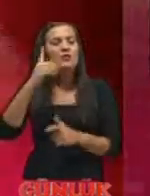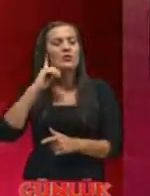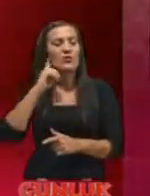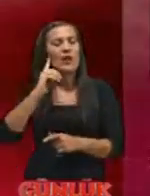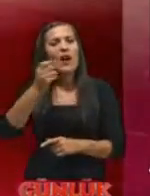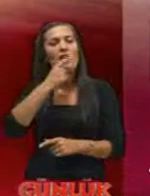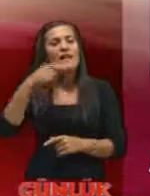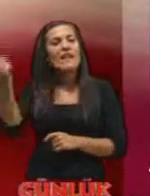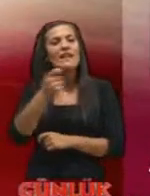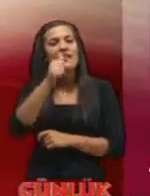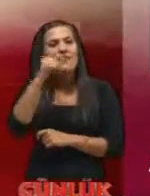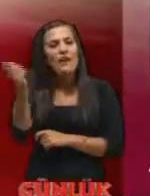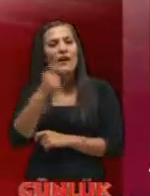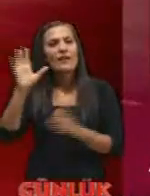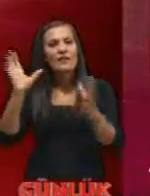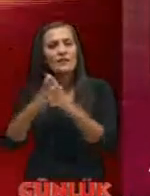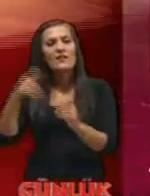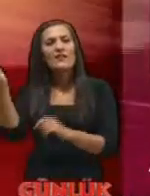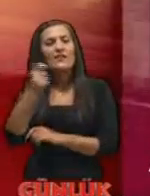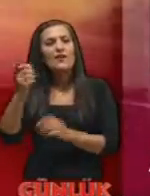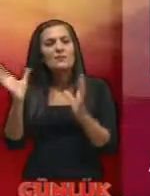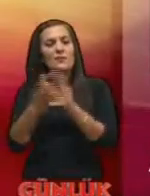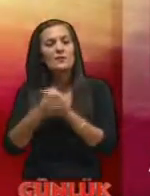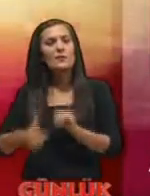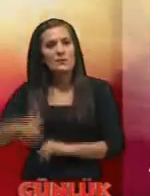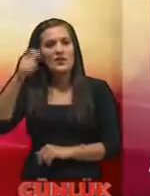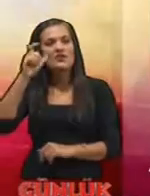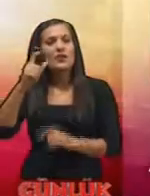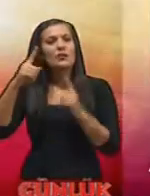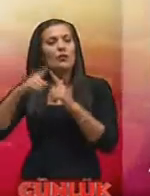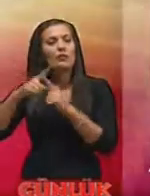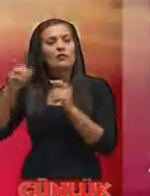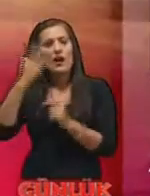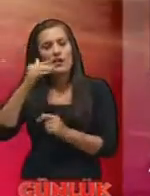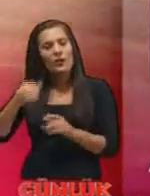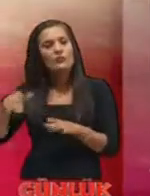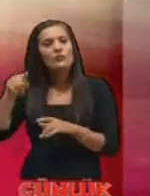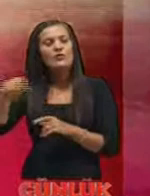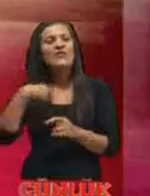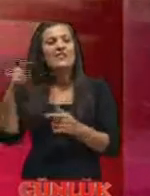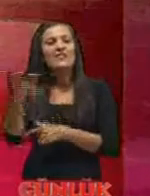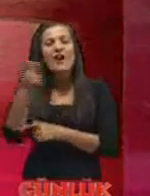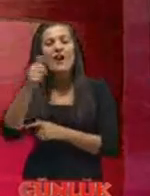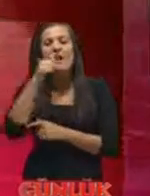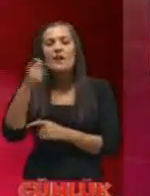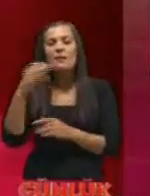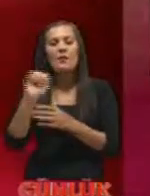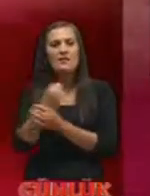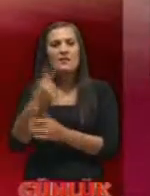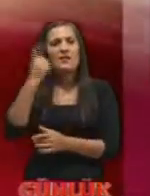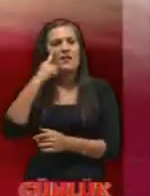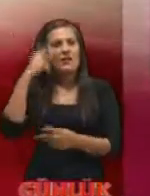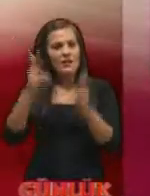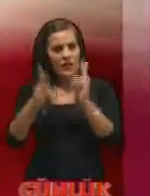İtfaiye Teşkilatı ve Tüm İtfaiyeciler Birliği Başkanı Ceyhun Tonguç Karakuş'la İtfaiyecilik Mesleği, Devlet Tiyatroları Genel